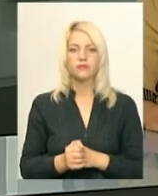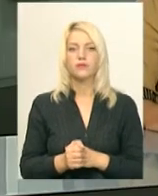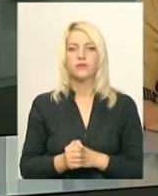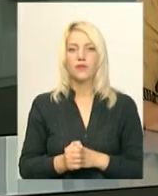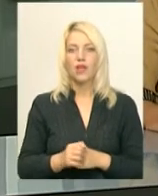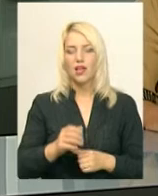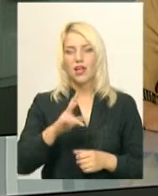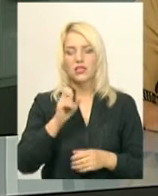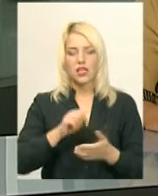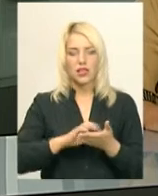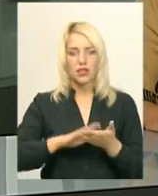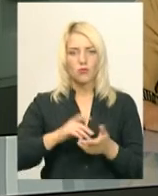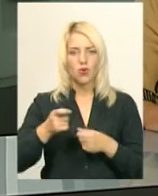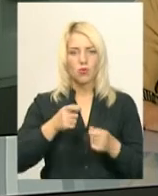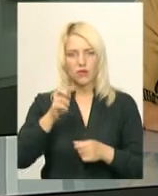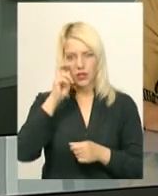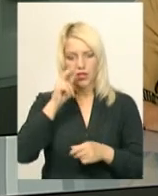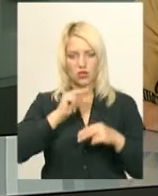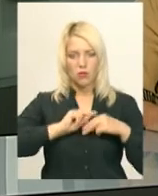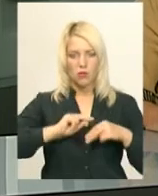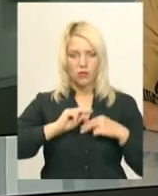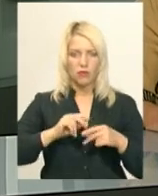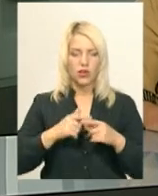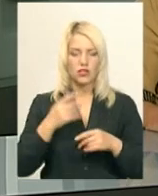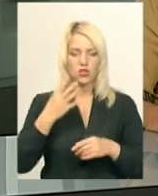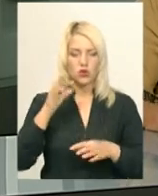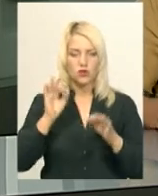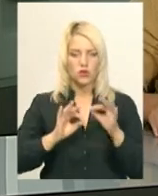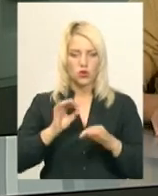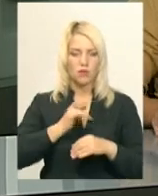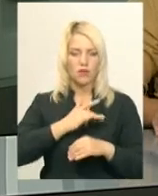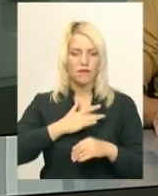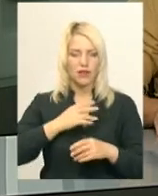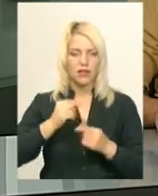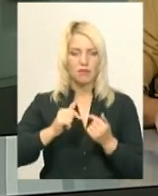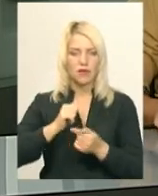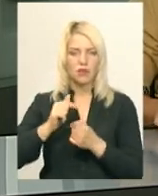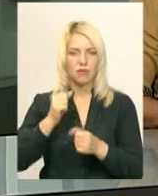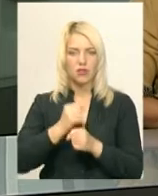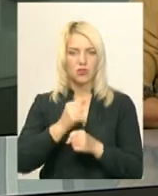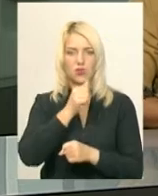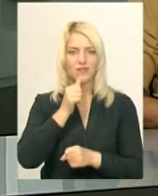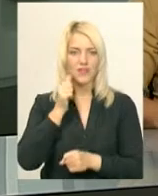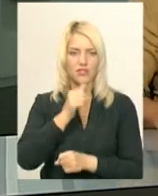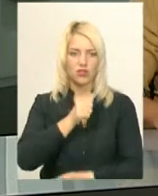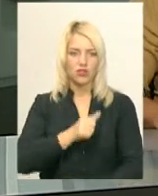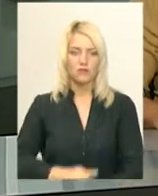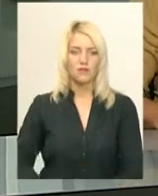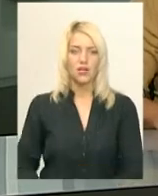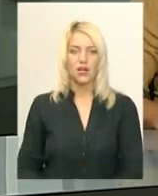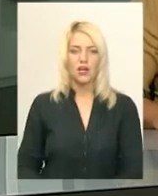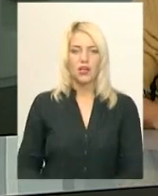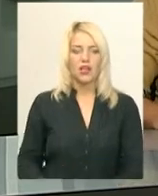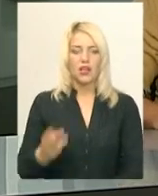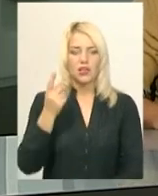За даними управління Держпраці, в області 40% приватних підприємців працюють в тіні. Третя